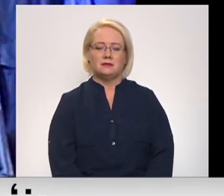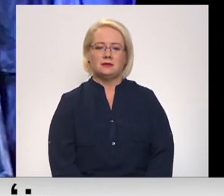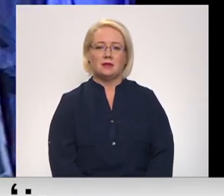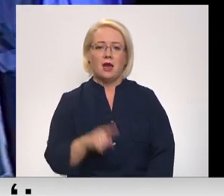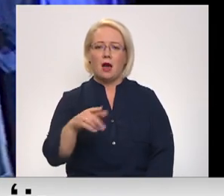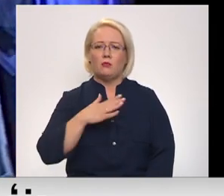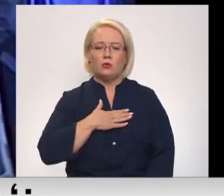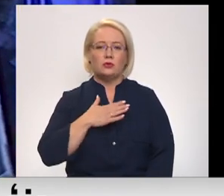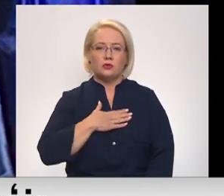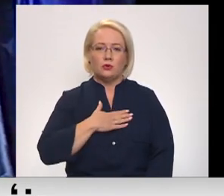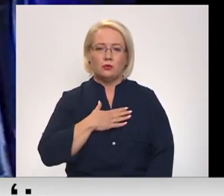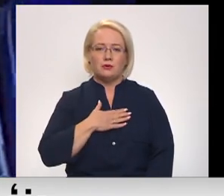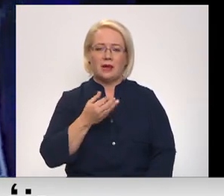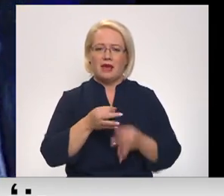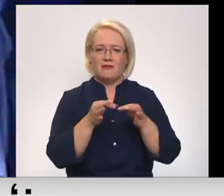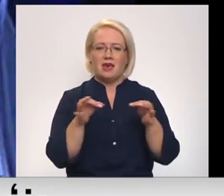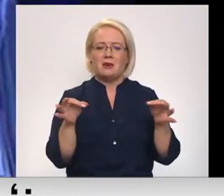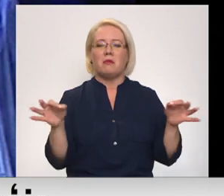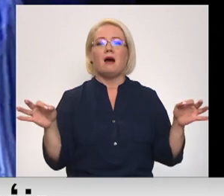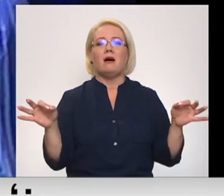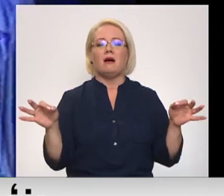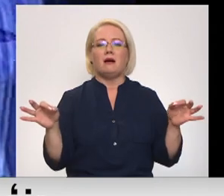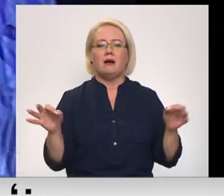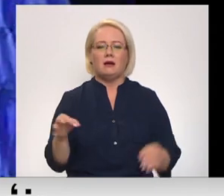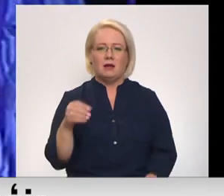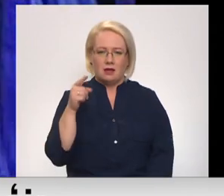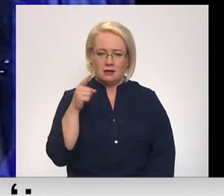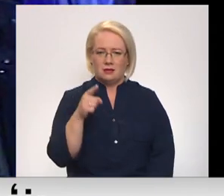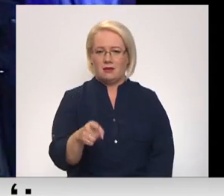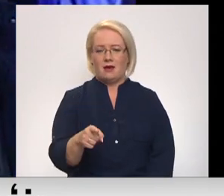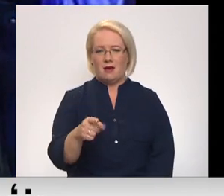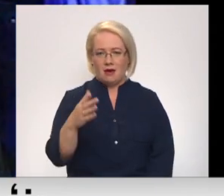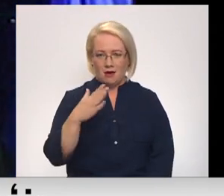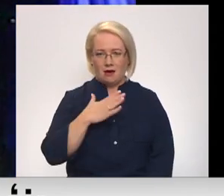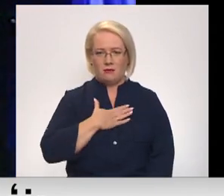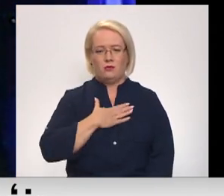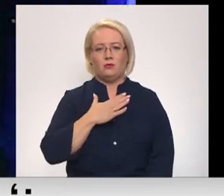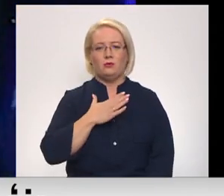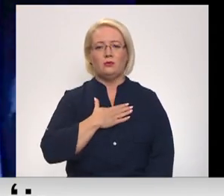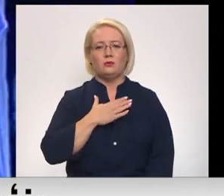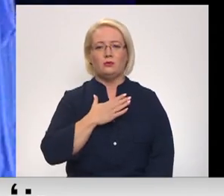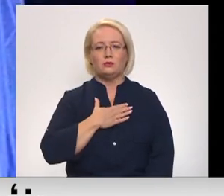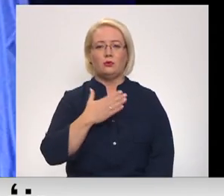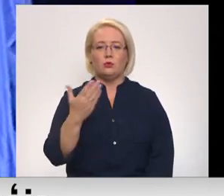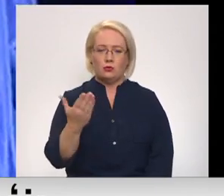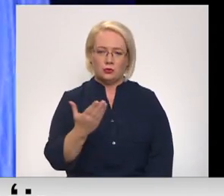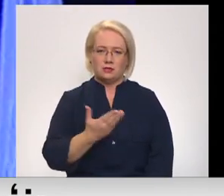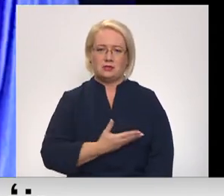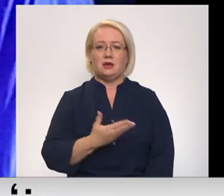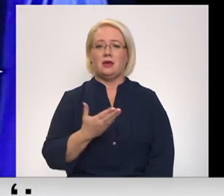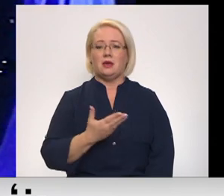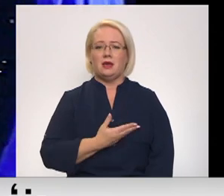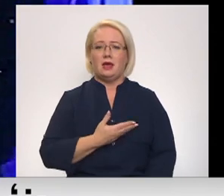Tā mūsu brīvībā, tā mūsu